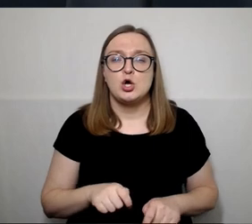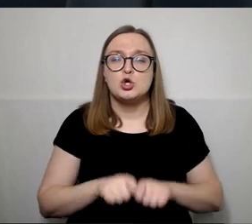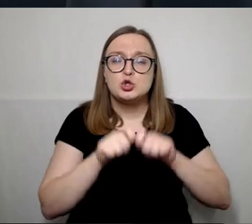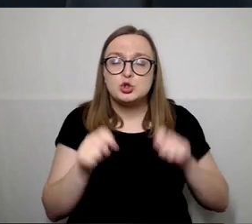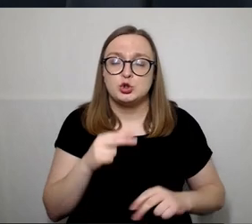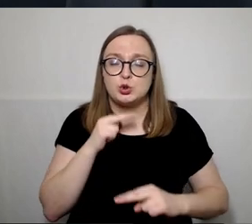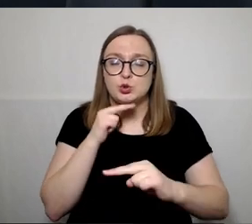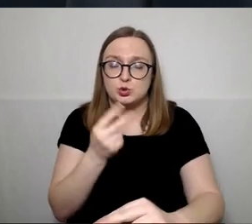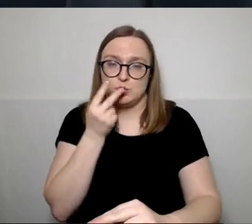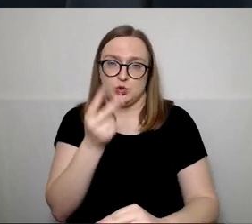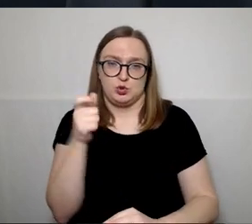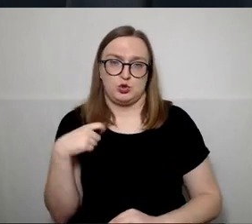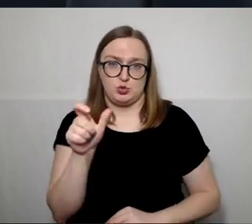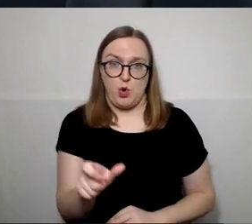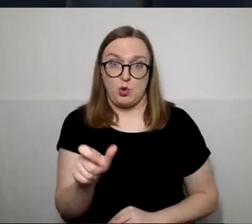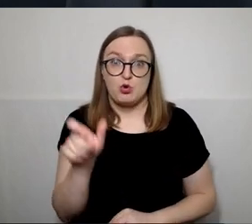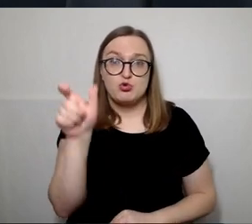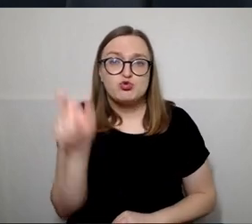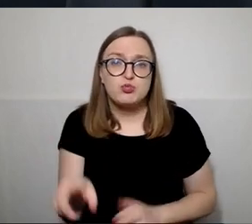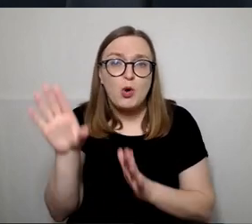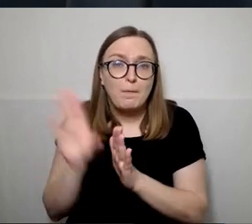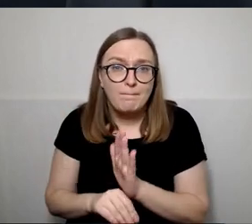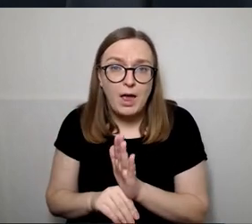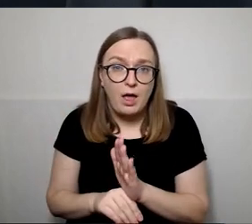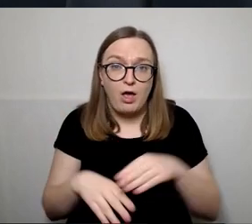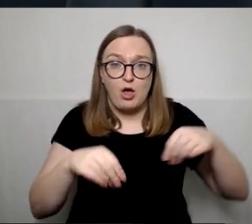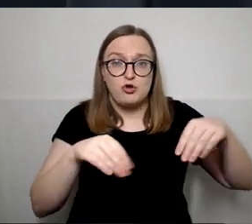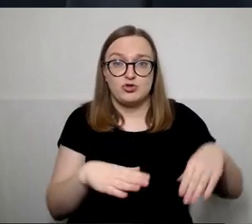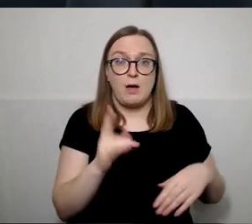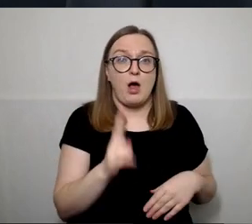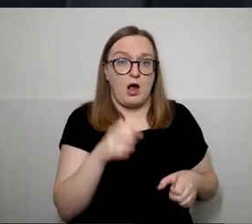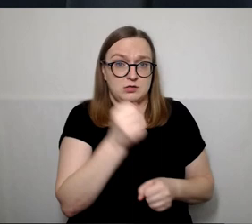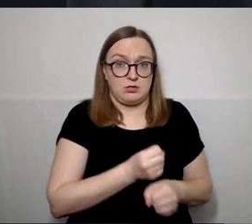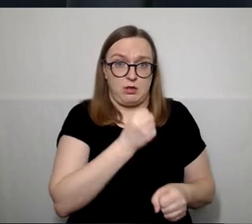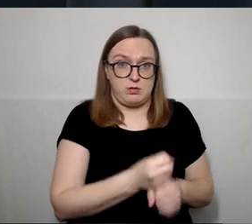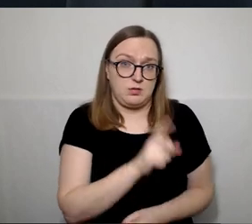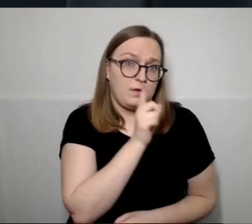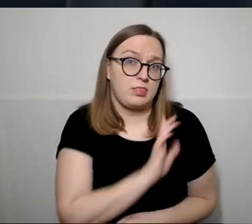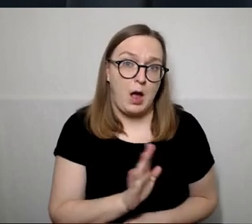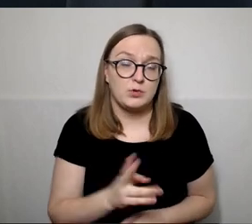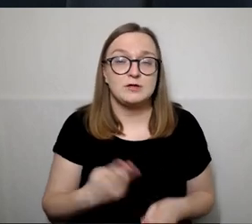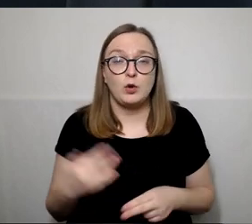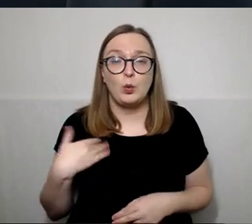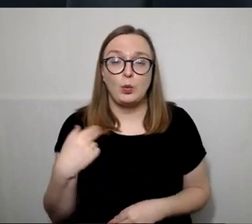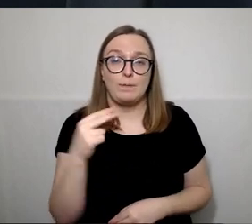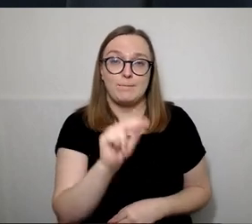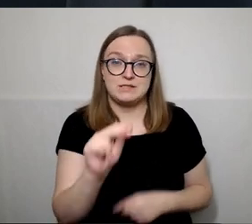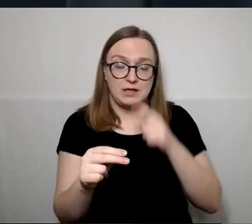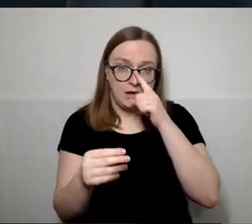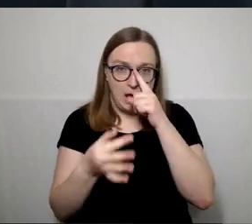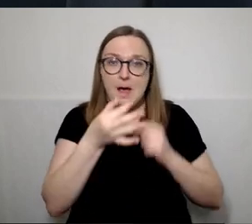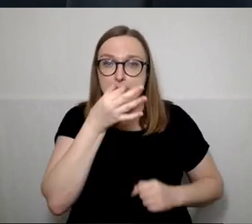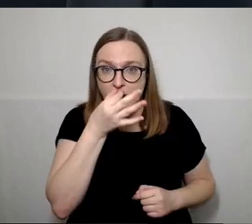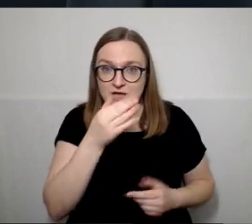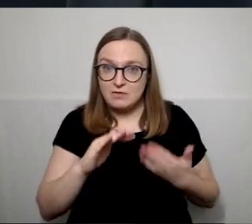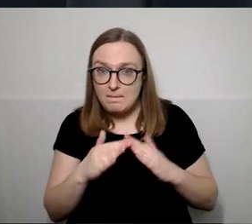nes jeigu nebūtų žmogaus, nebūtų mūsų žemės, kas dirba. Ir tuo noriu dar papriešti, kad pasvalys ir pasvalio rajonas